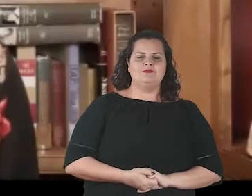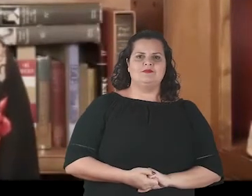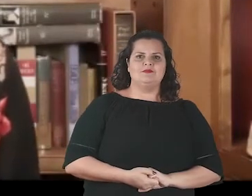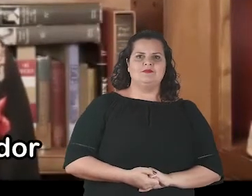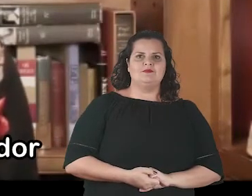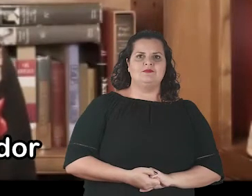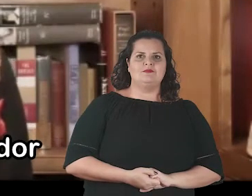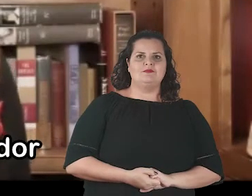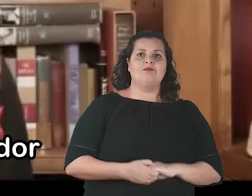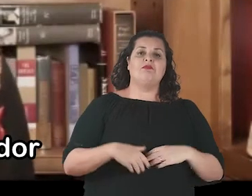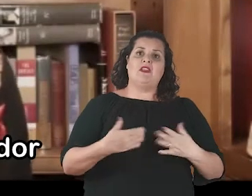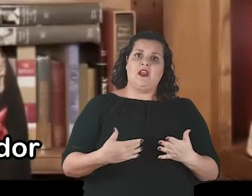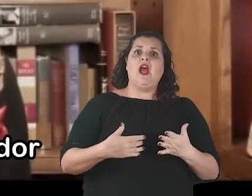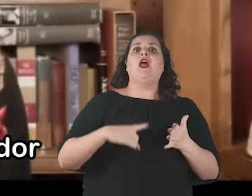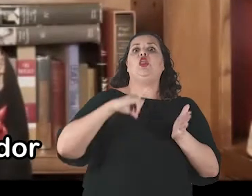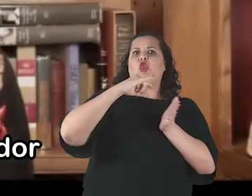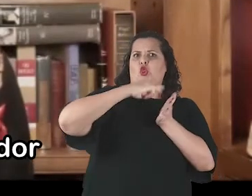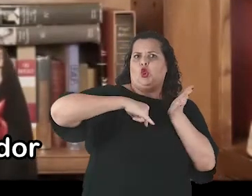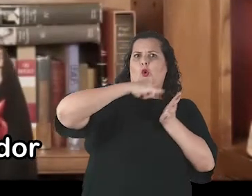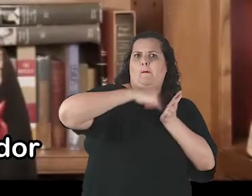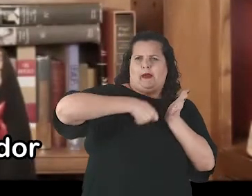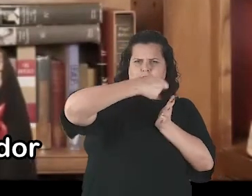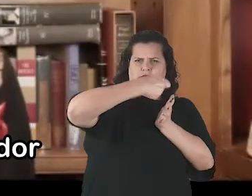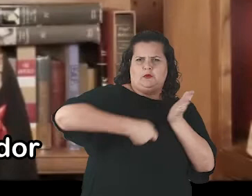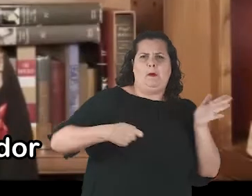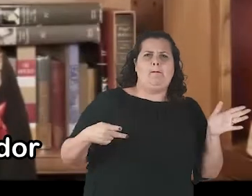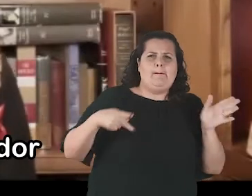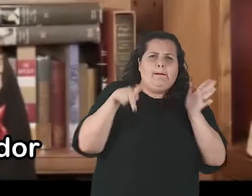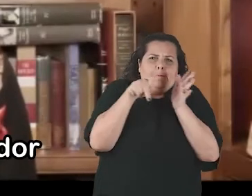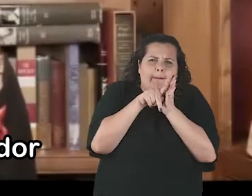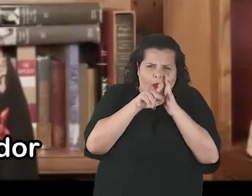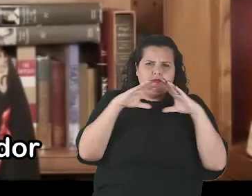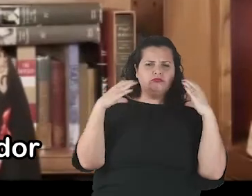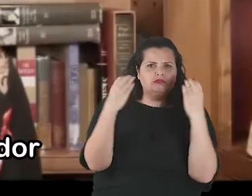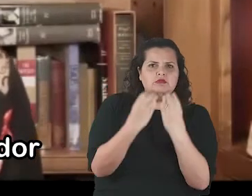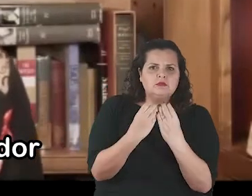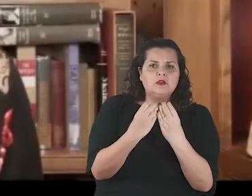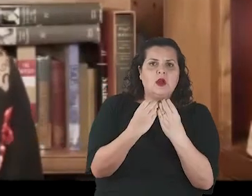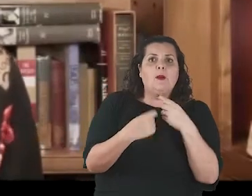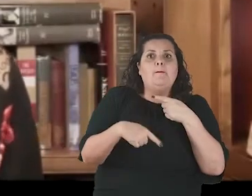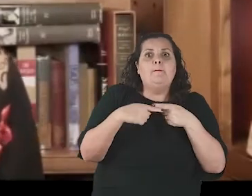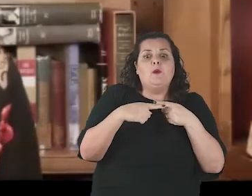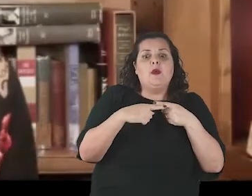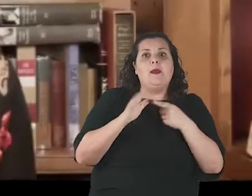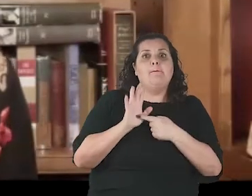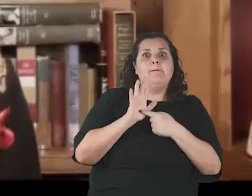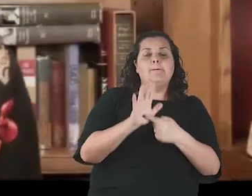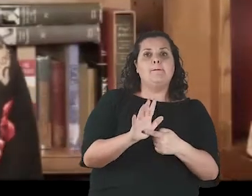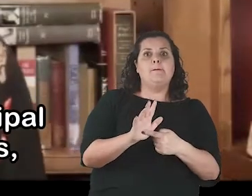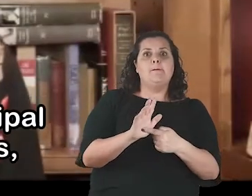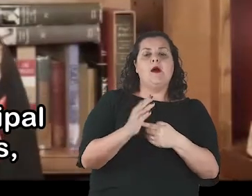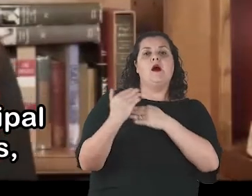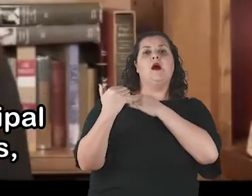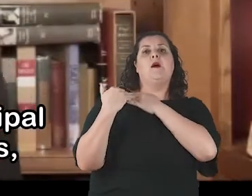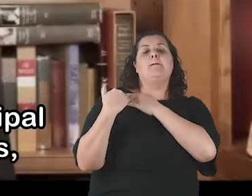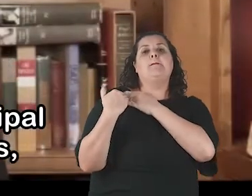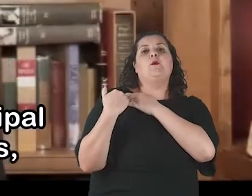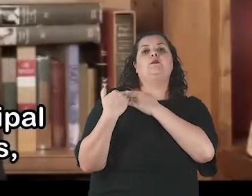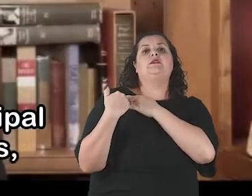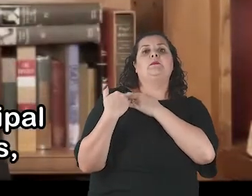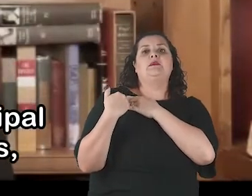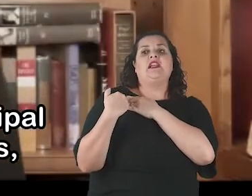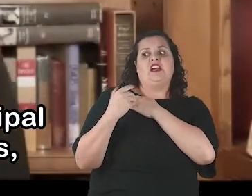The general comment is also a groundbreaking document because for the first time it transfers